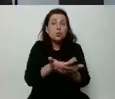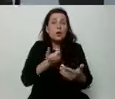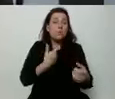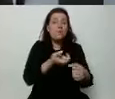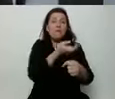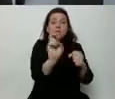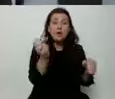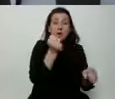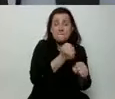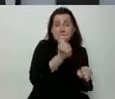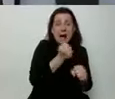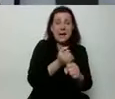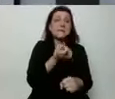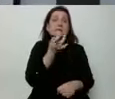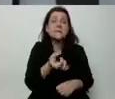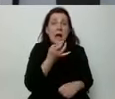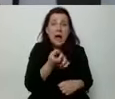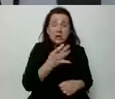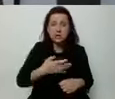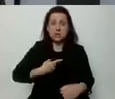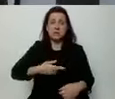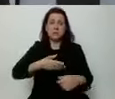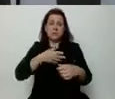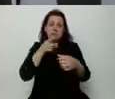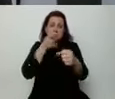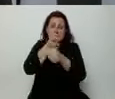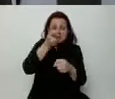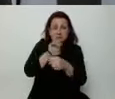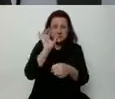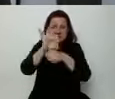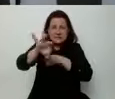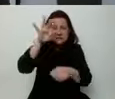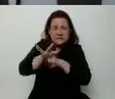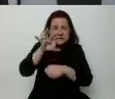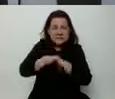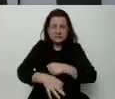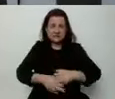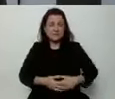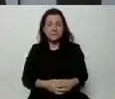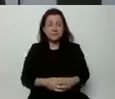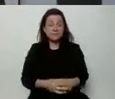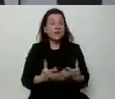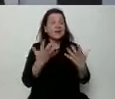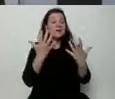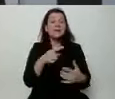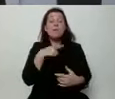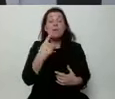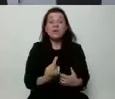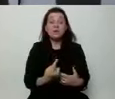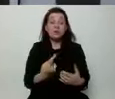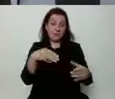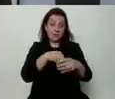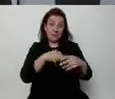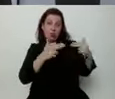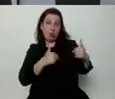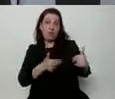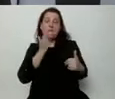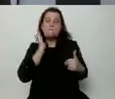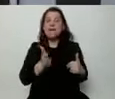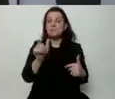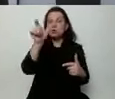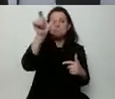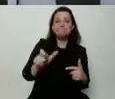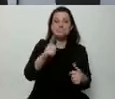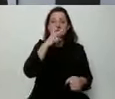Którzy są dzisiaj straszeni. Piętnowani. I chcę powiedzieć jeszcze jedno. Że w tej komisji będzie instytucja świadka prezydenckiego.